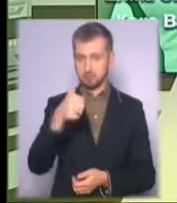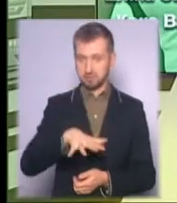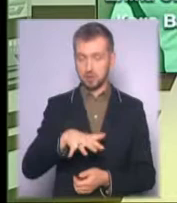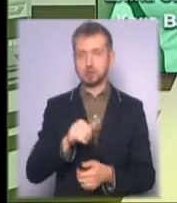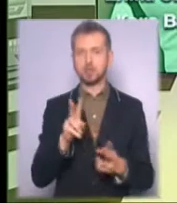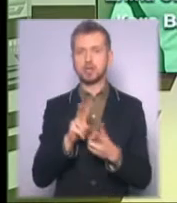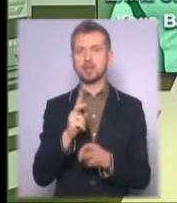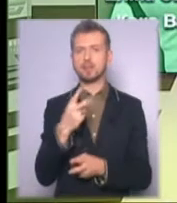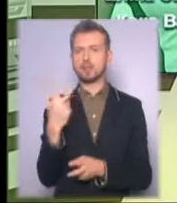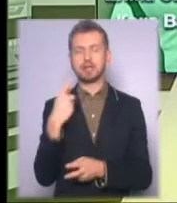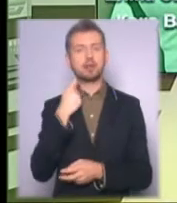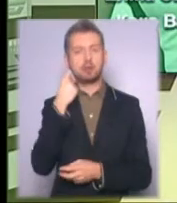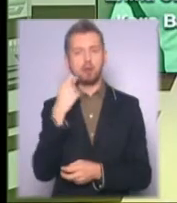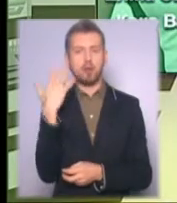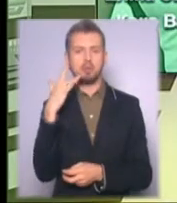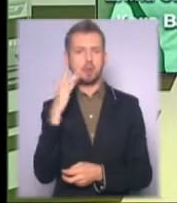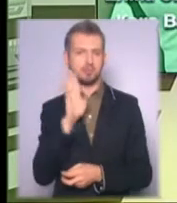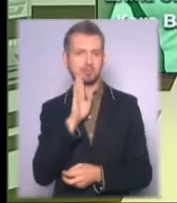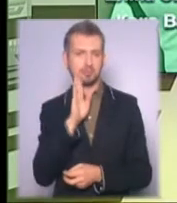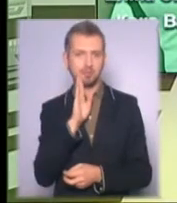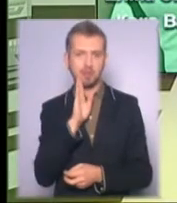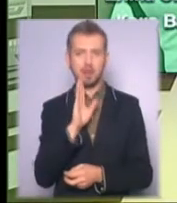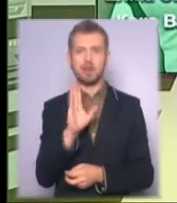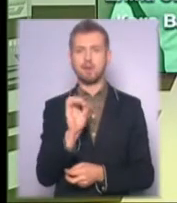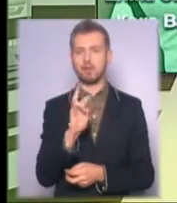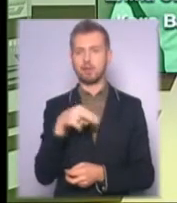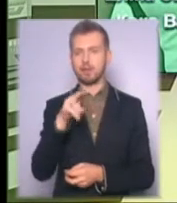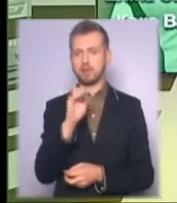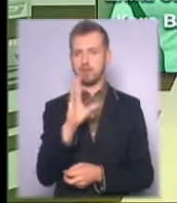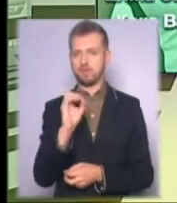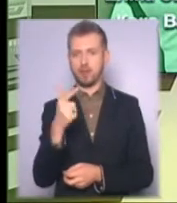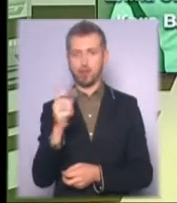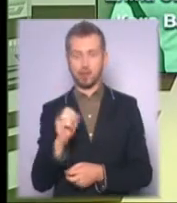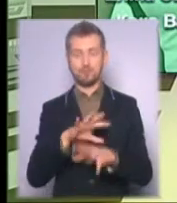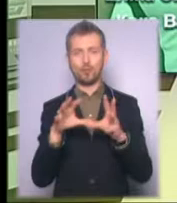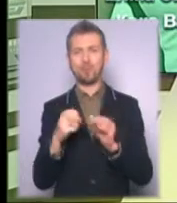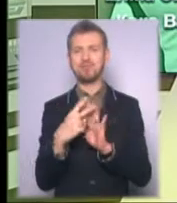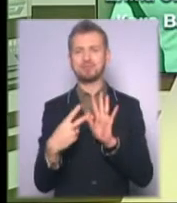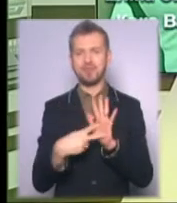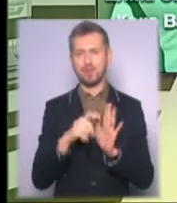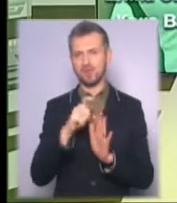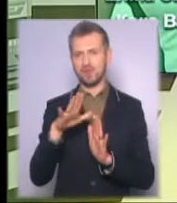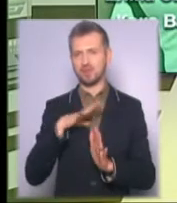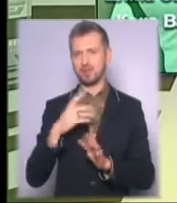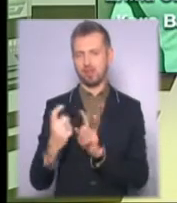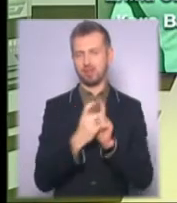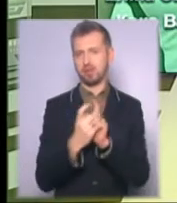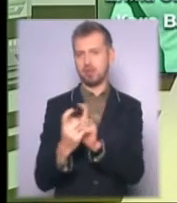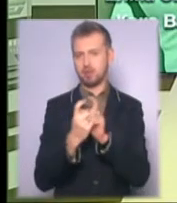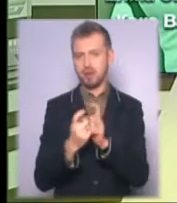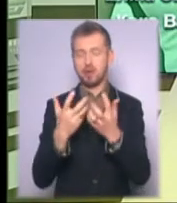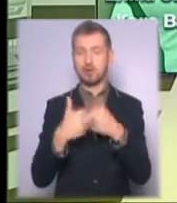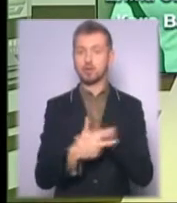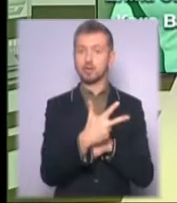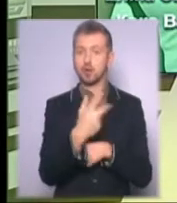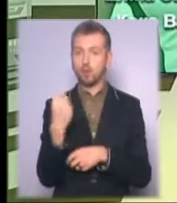-річною американською тенісисткою Коко Ванде Веге. Всього 17 хвилин перебували спортсменки на корті. За рахунку 3-1 на